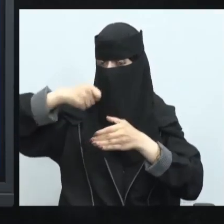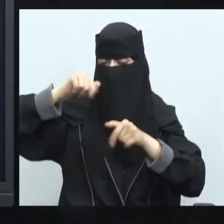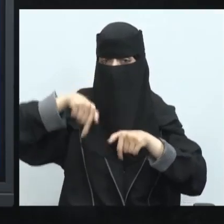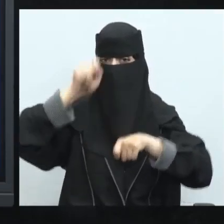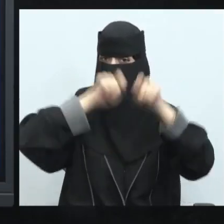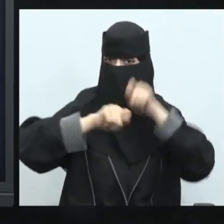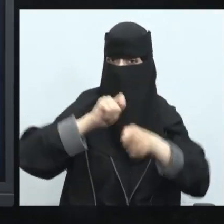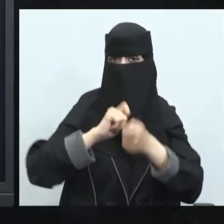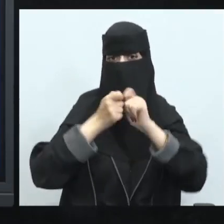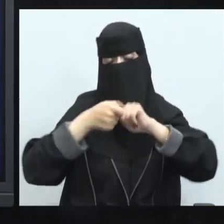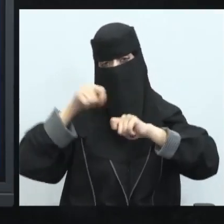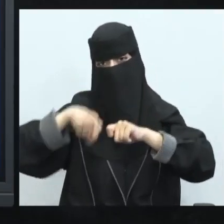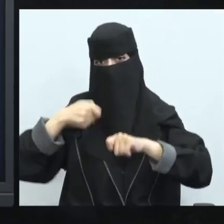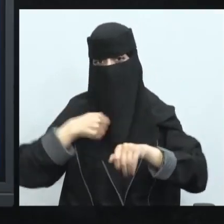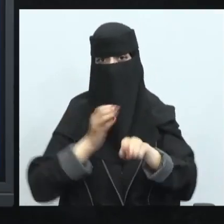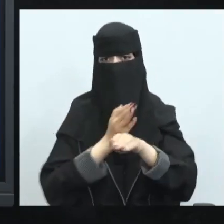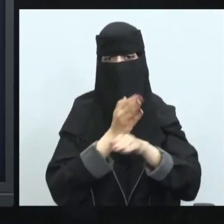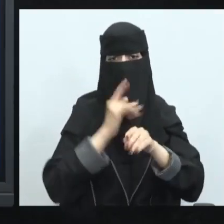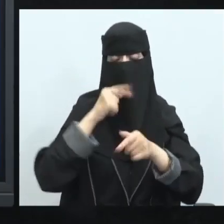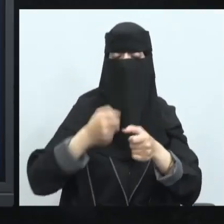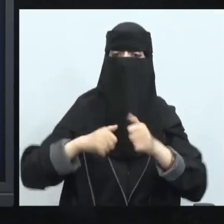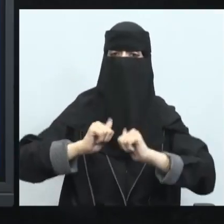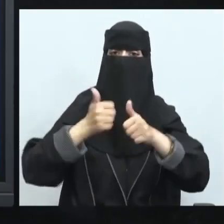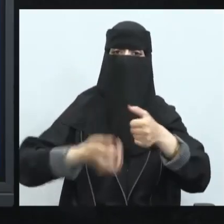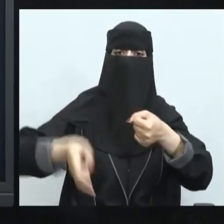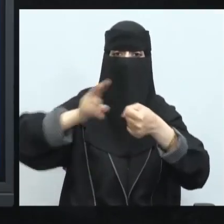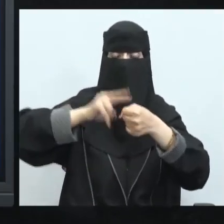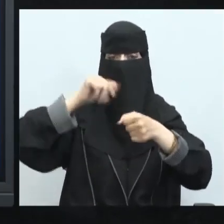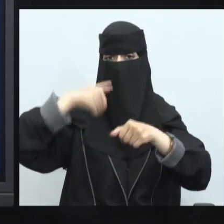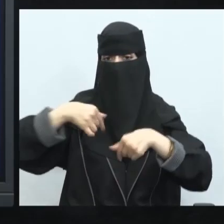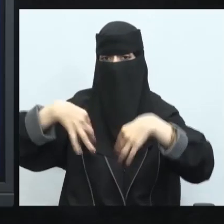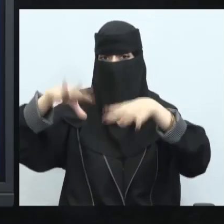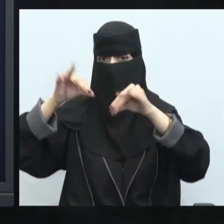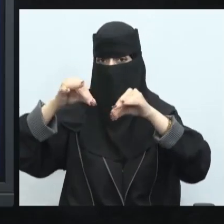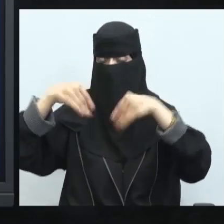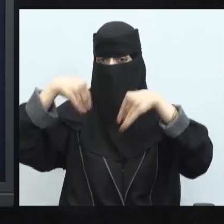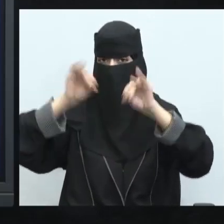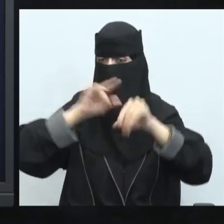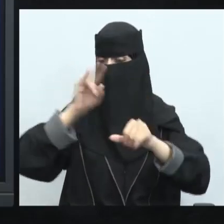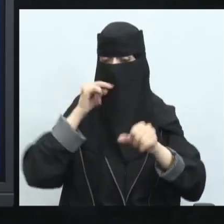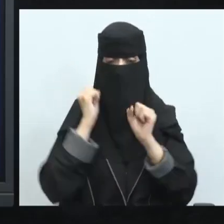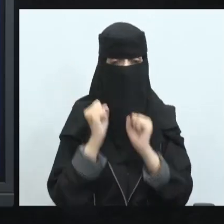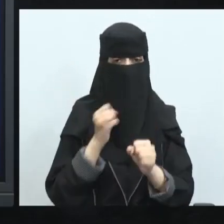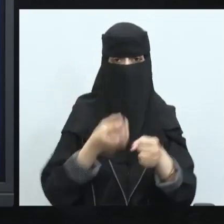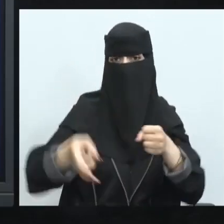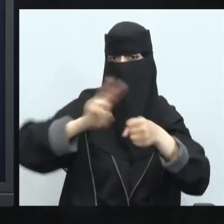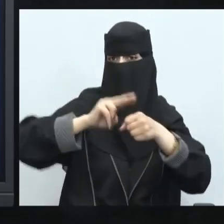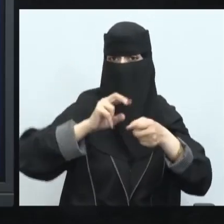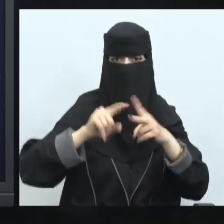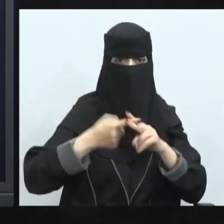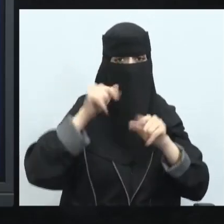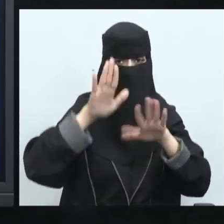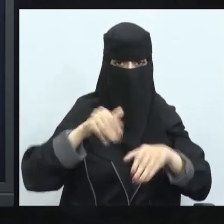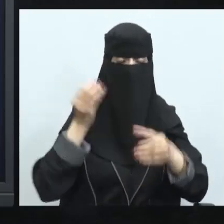نستخدم الخيزران وذكرنا أنها بالإمكاني عادة تدويرها لكن البلاستيك لا يمكن عادة تدويرها وبالتالي إذن سيكون لك